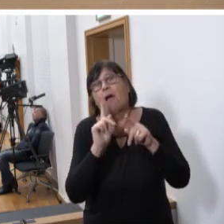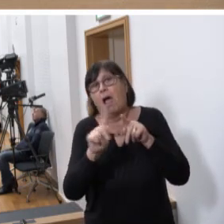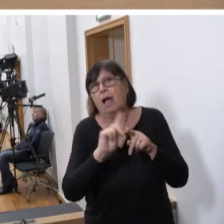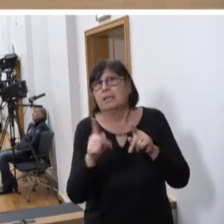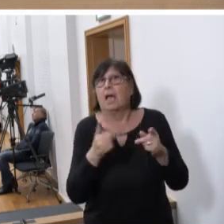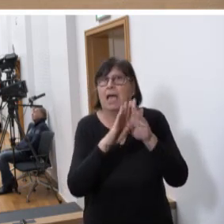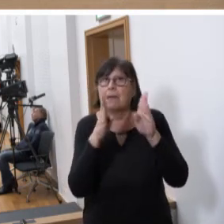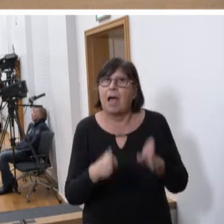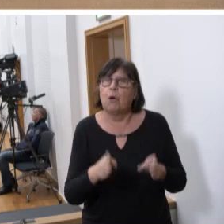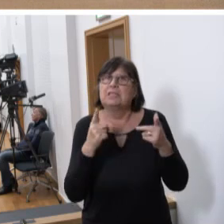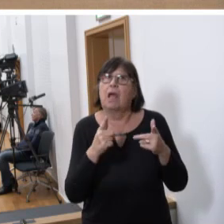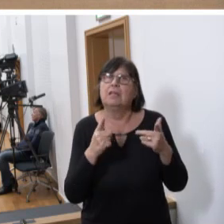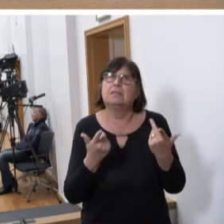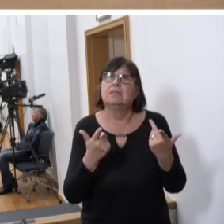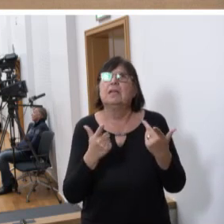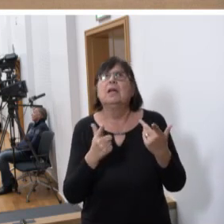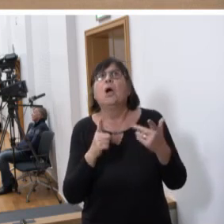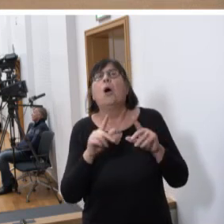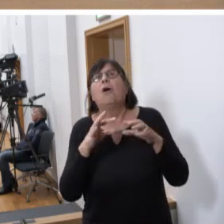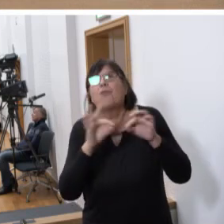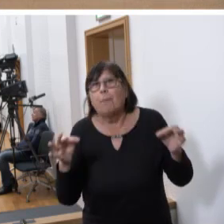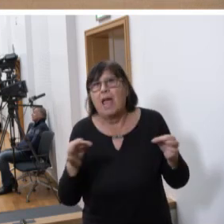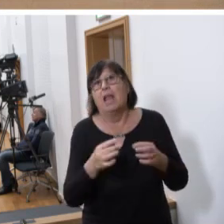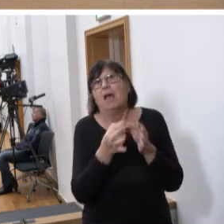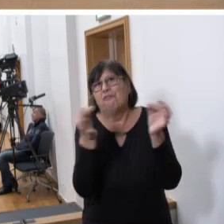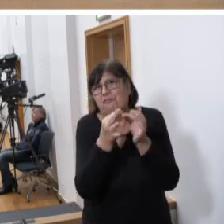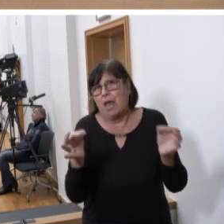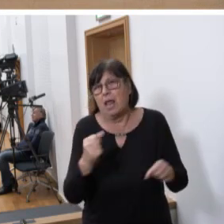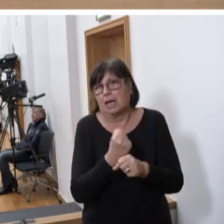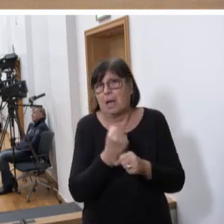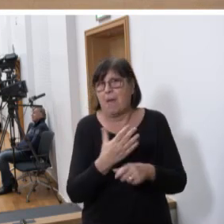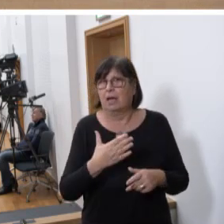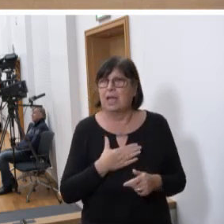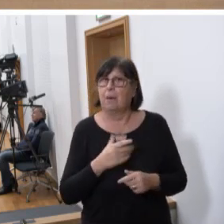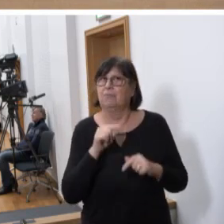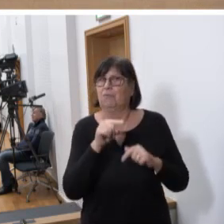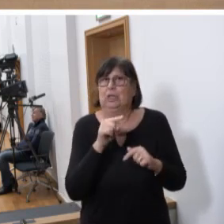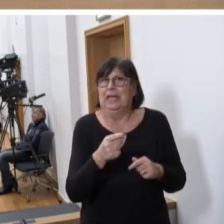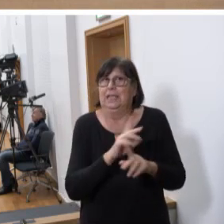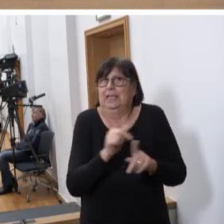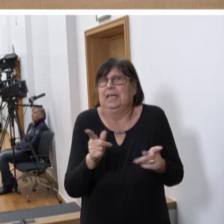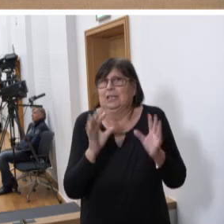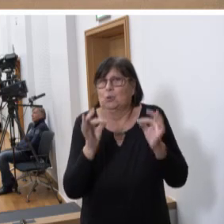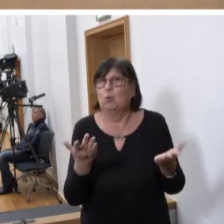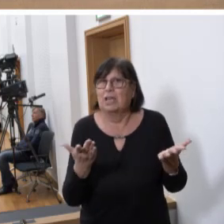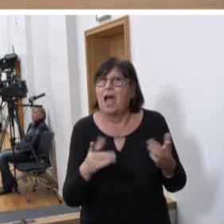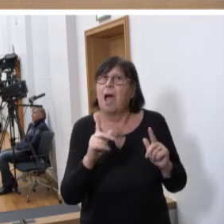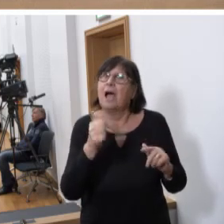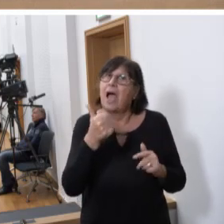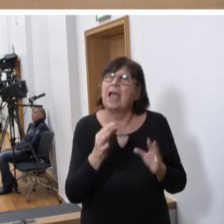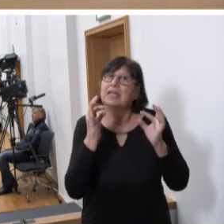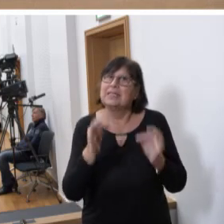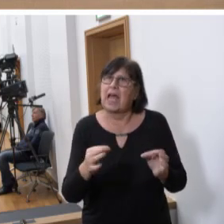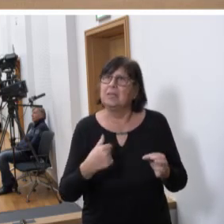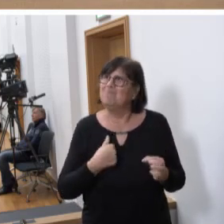haushalterische formelle Fehler gemacht haben. Das war jetzt von Ihnen nicht der große Wurf. Aber ich möchte auf eine Sache eingehen, die mir etwas sauer